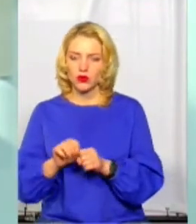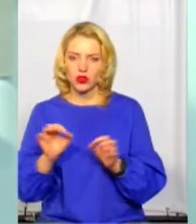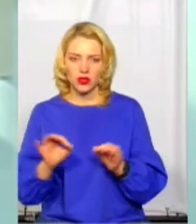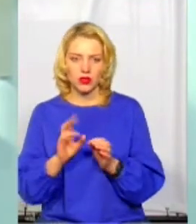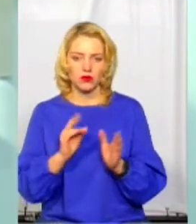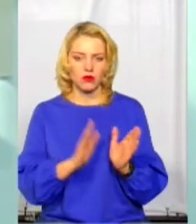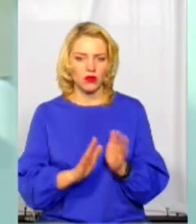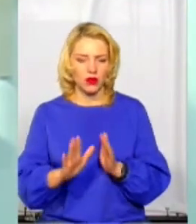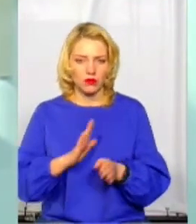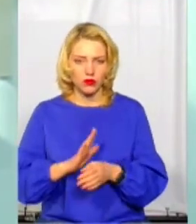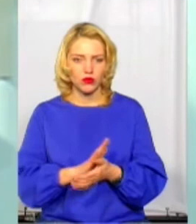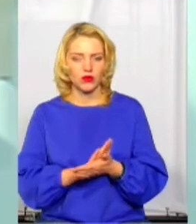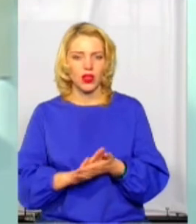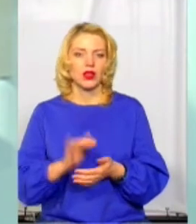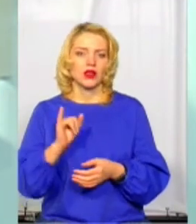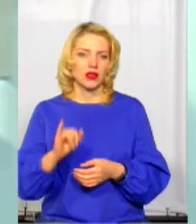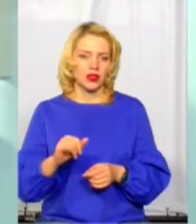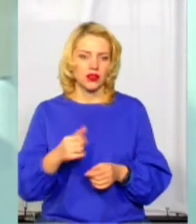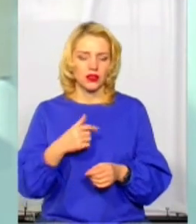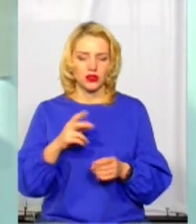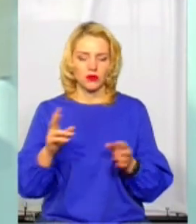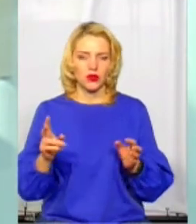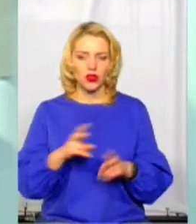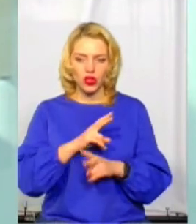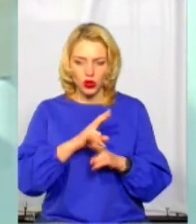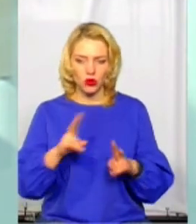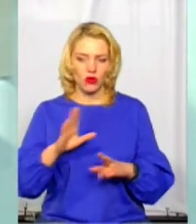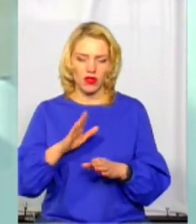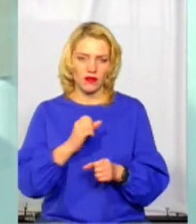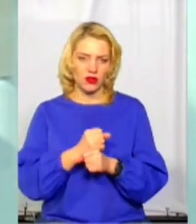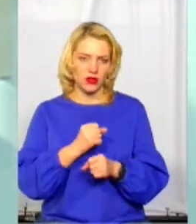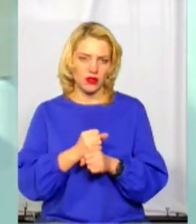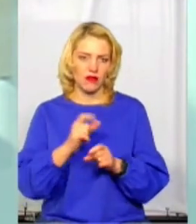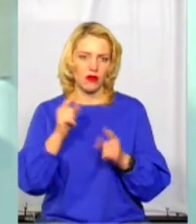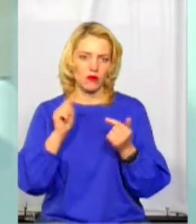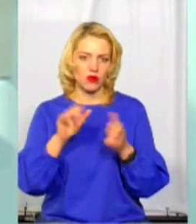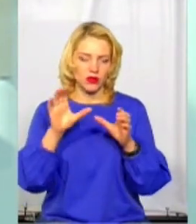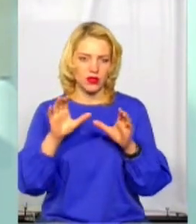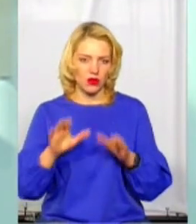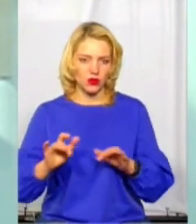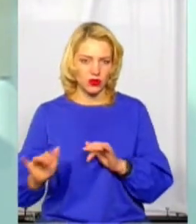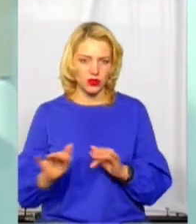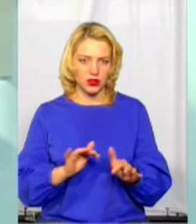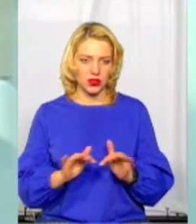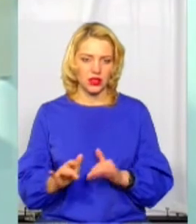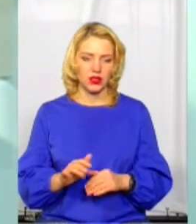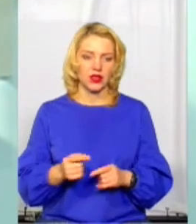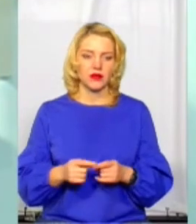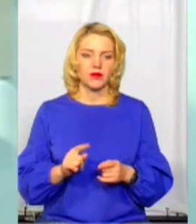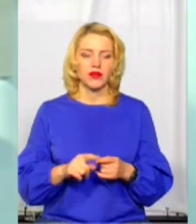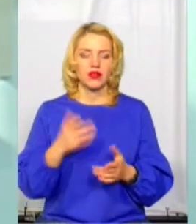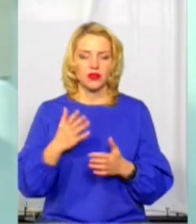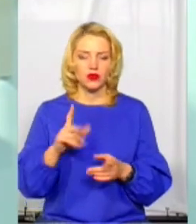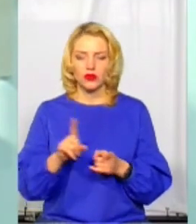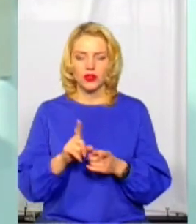влазив ні в яку біку, ніхто її не вчиняв. І якщо є певне повідомлення громадян про той чи інший